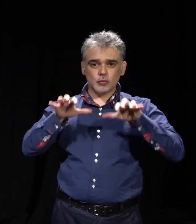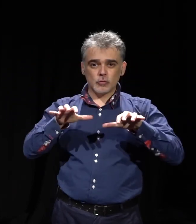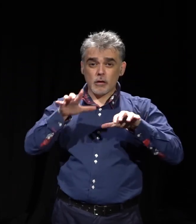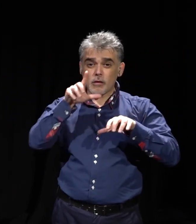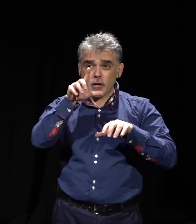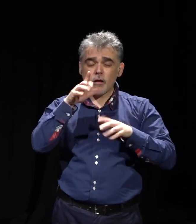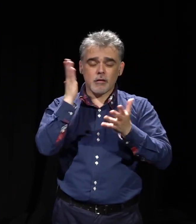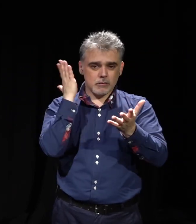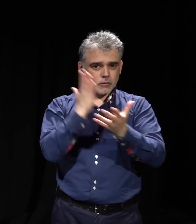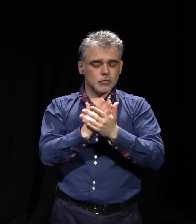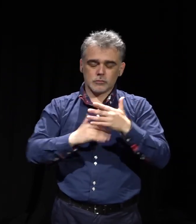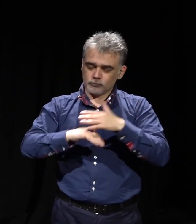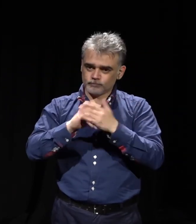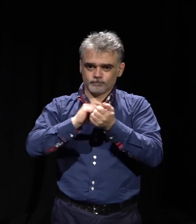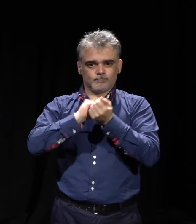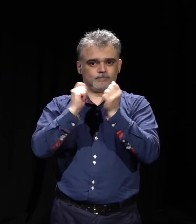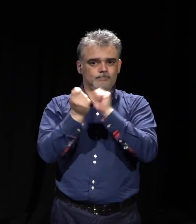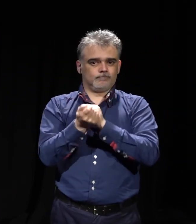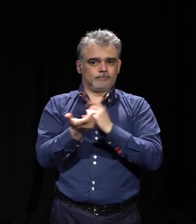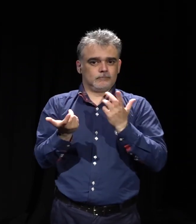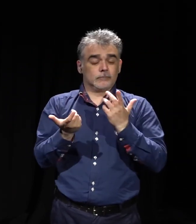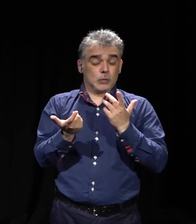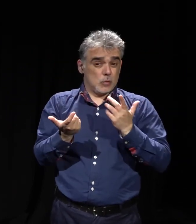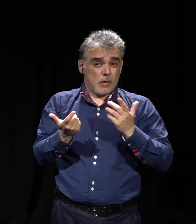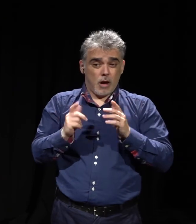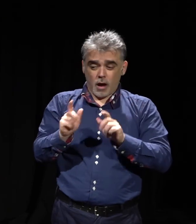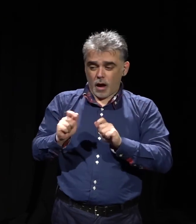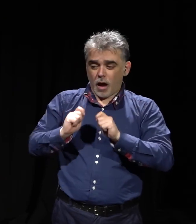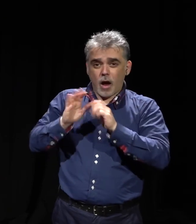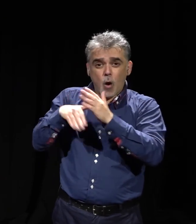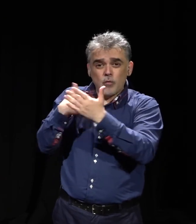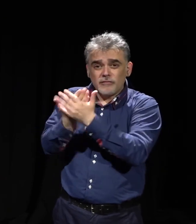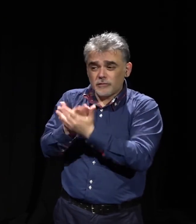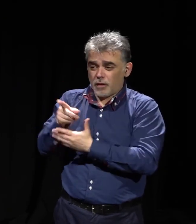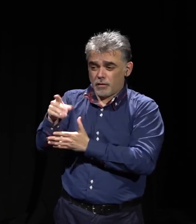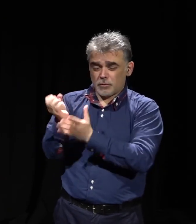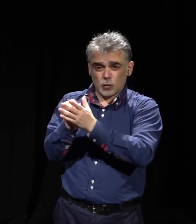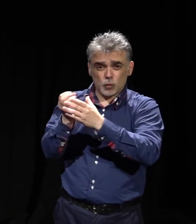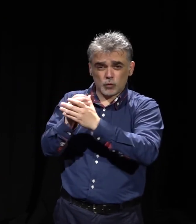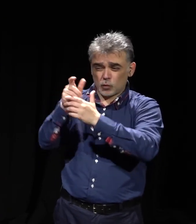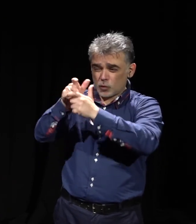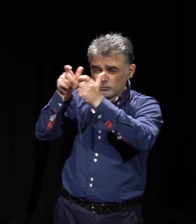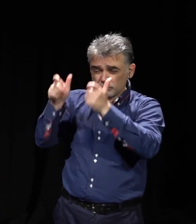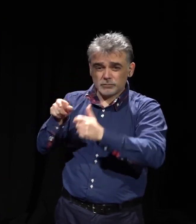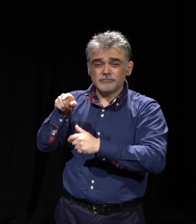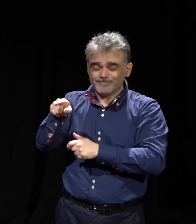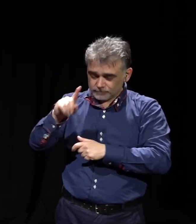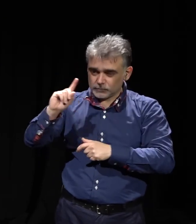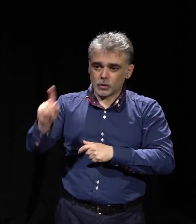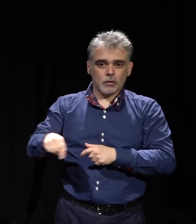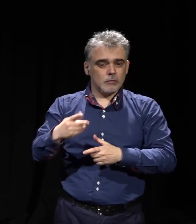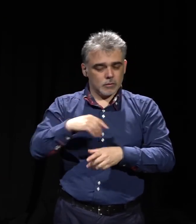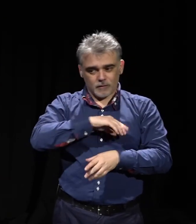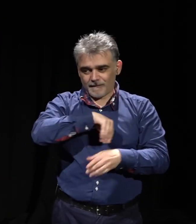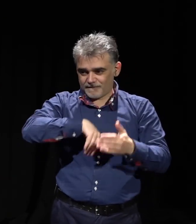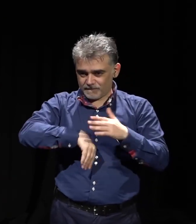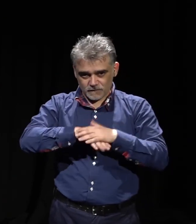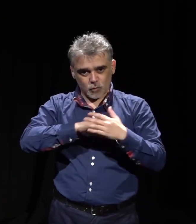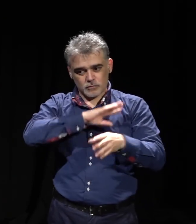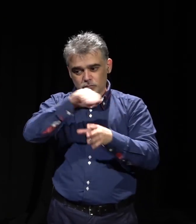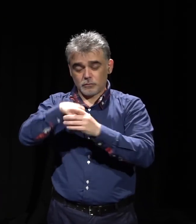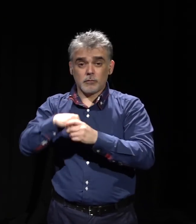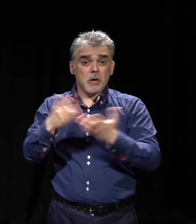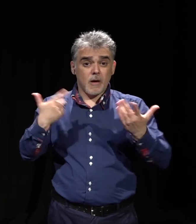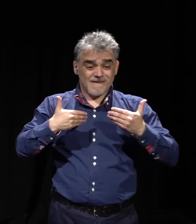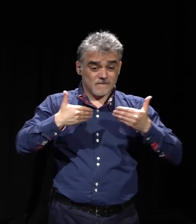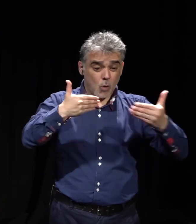und als Querschnittsaufgabe von Kulturinstitutionen begriffen werden müssen. Also von Front of House bis